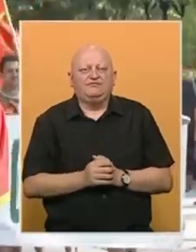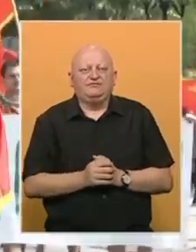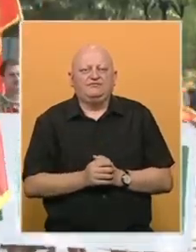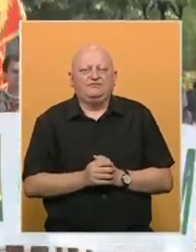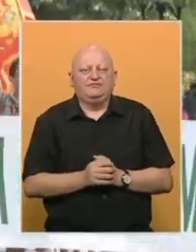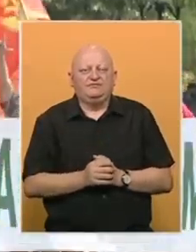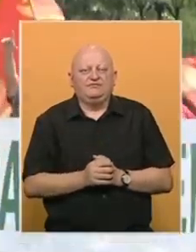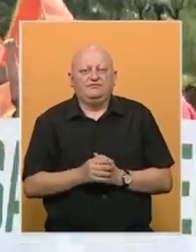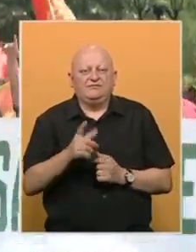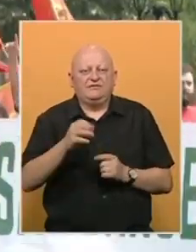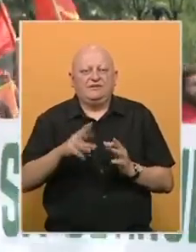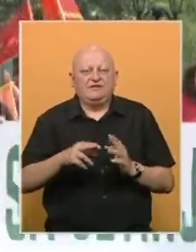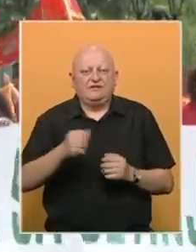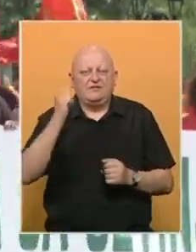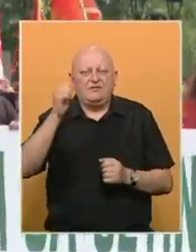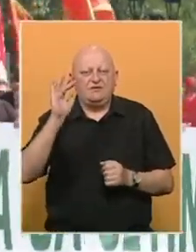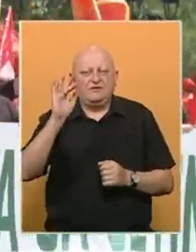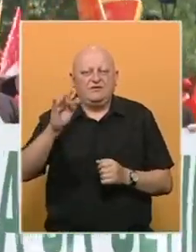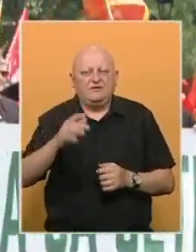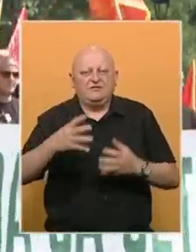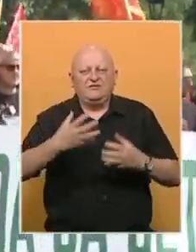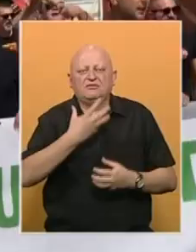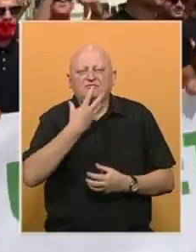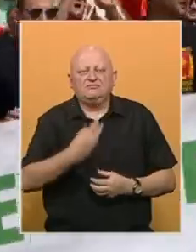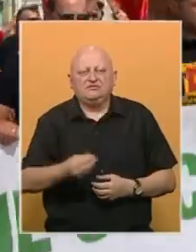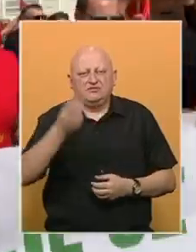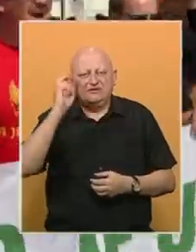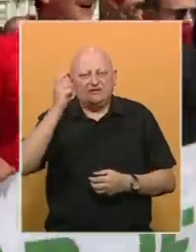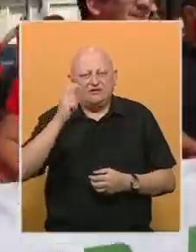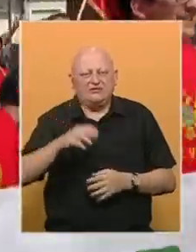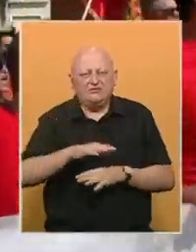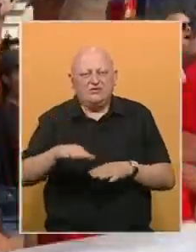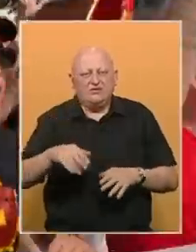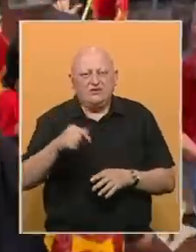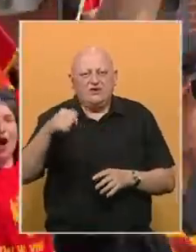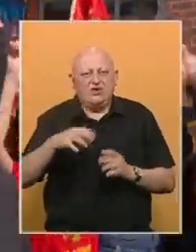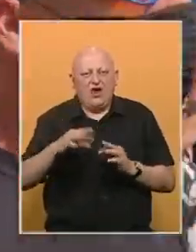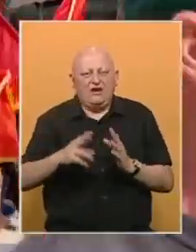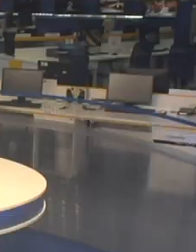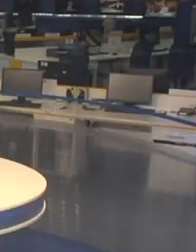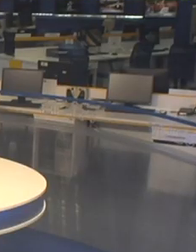Na cetinju protesti protiv ustoličenja Mitropolita Crnogorsko-Primorskog Joannikija.